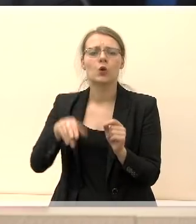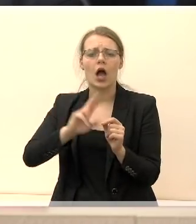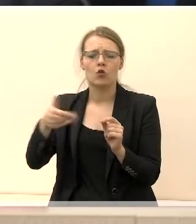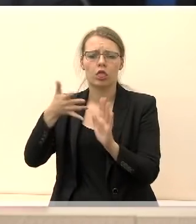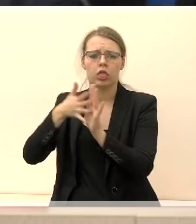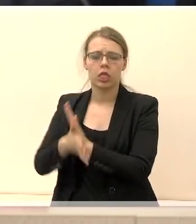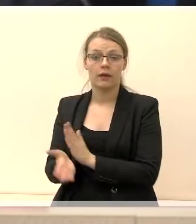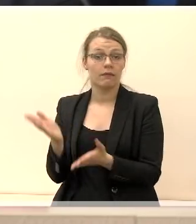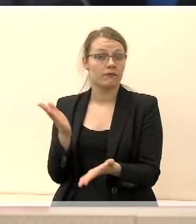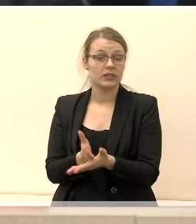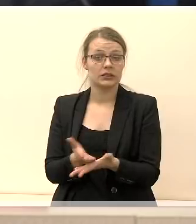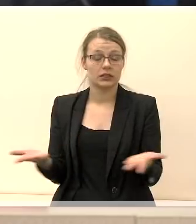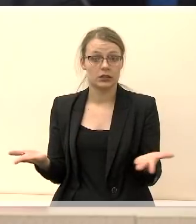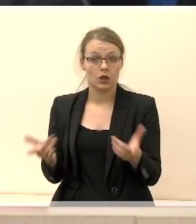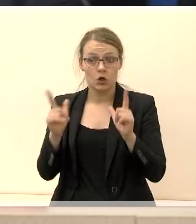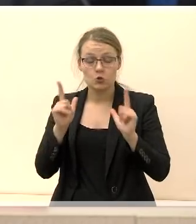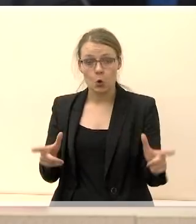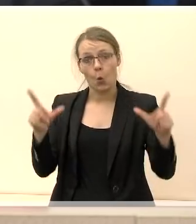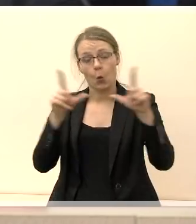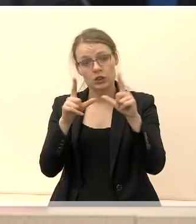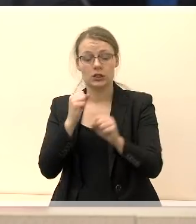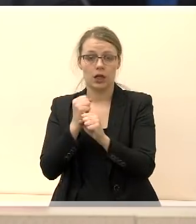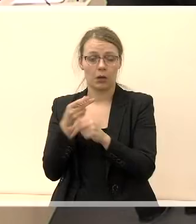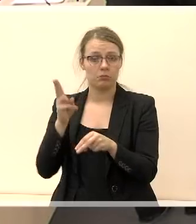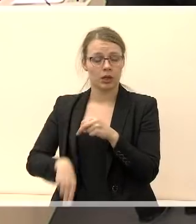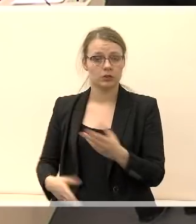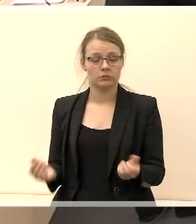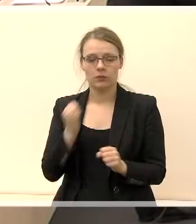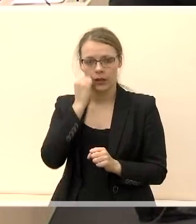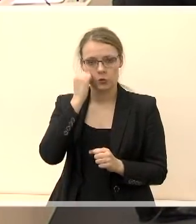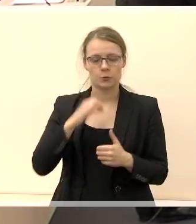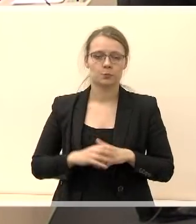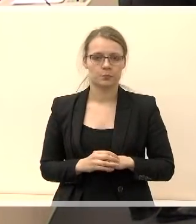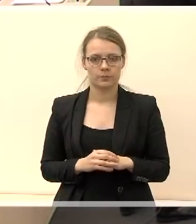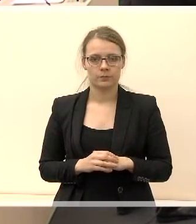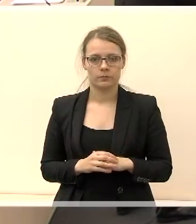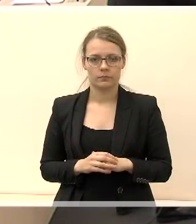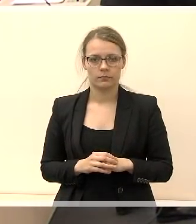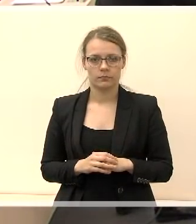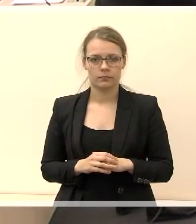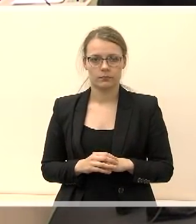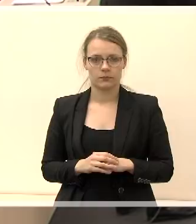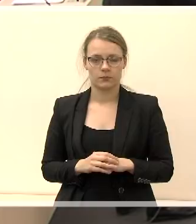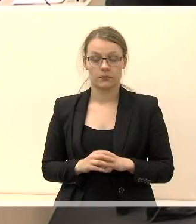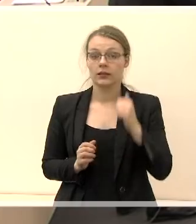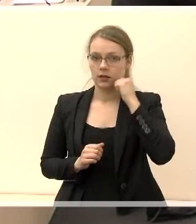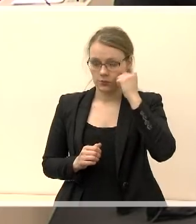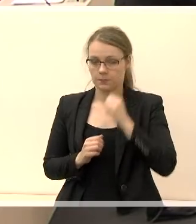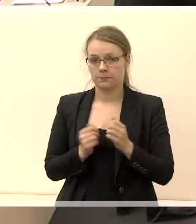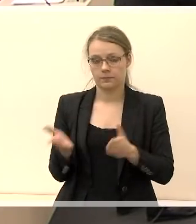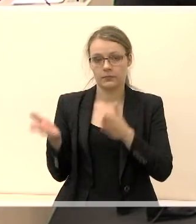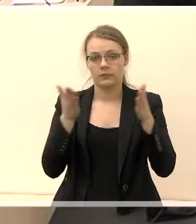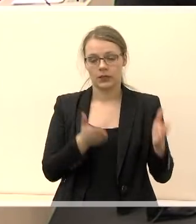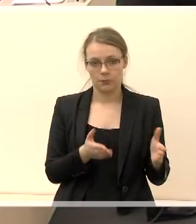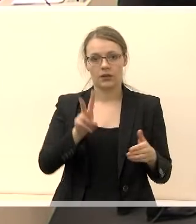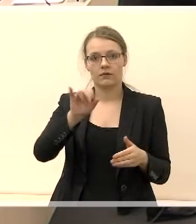ir pasibaigė mūsų realūs, ūkiški darbai. Ačiū Jums. Dėkui. Ir dabar kalbės povilas